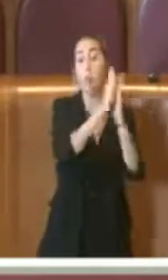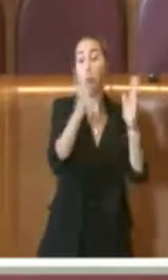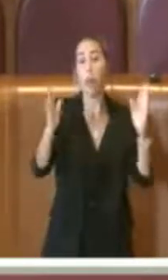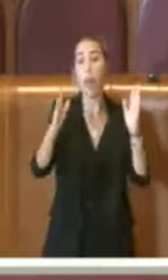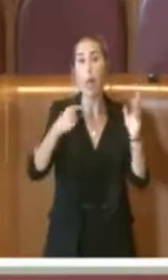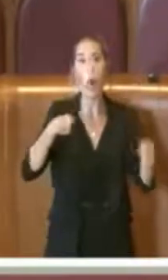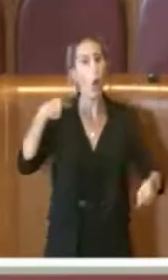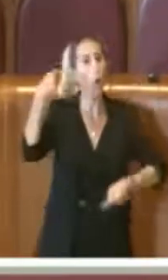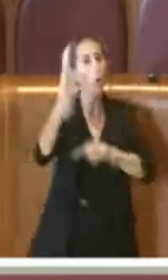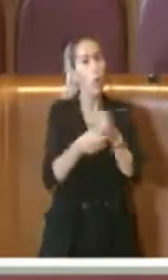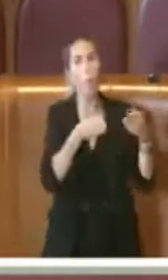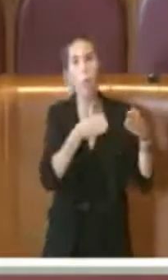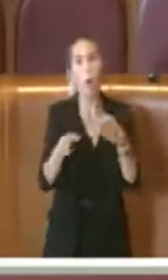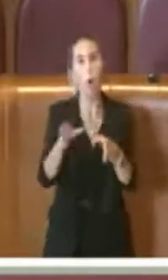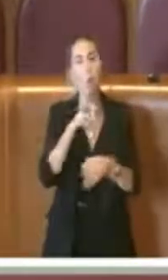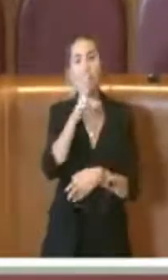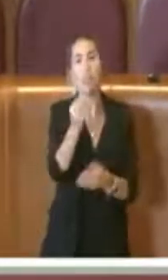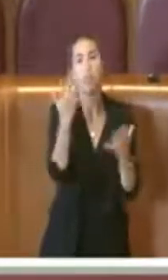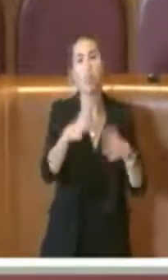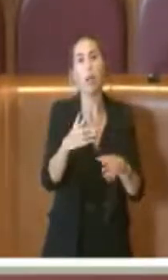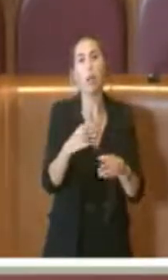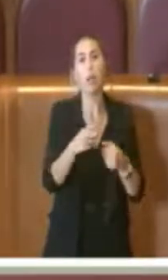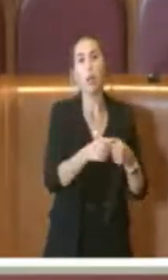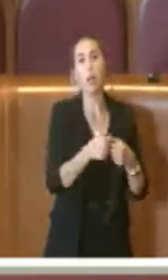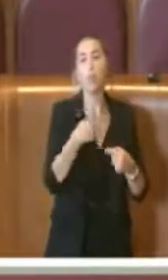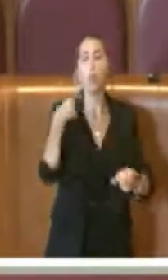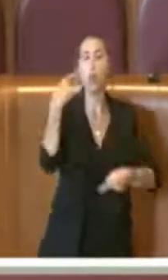con questo percorso e quello che porteremo avanti con PalaExpo. Grazie.